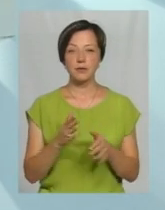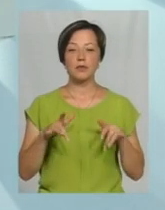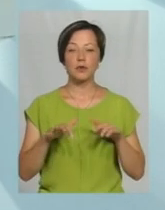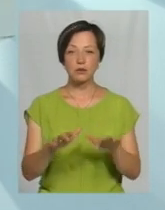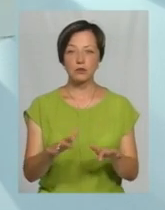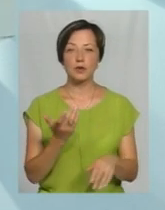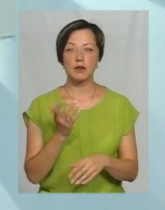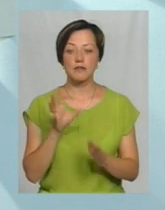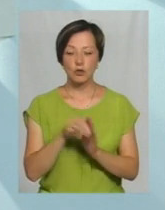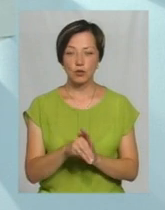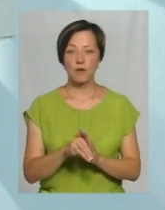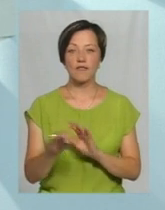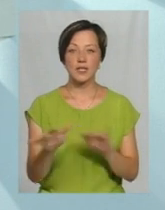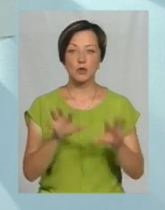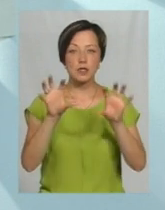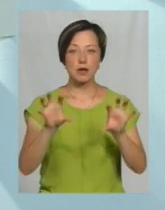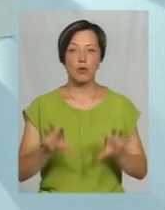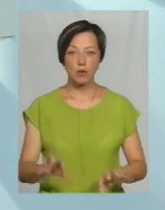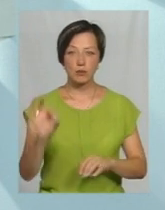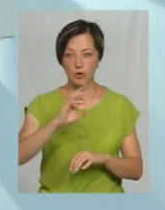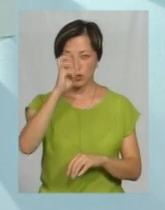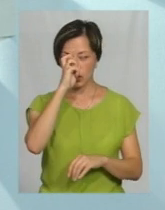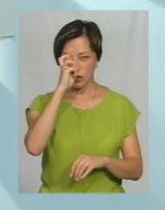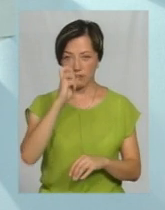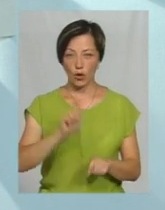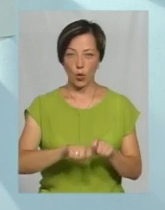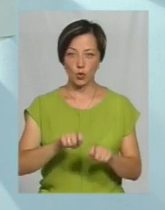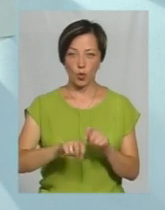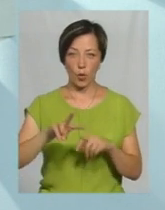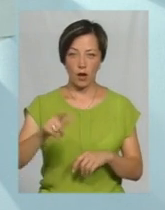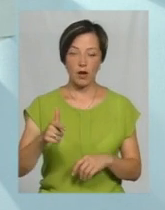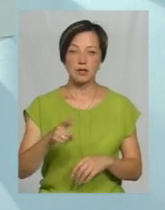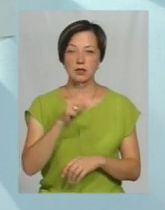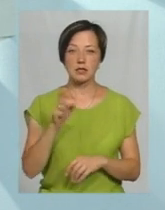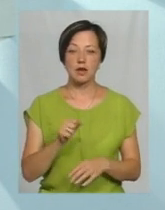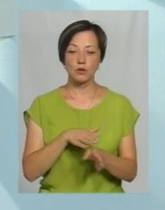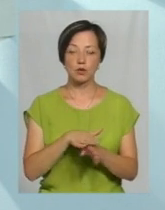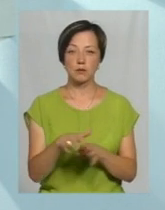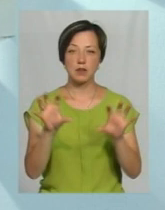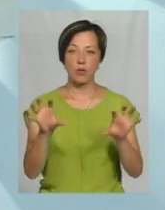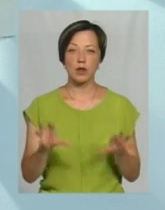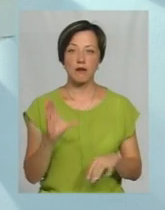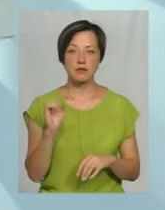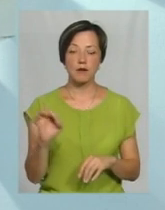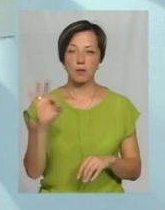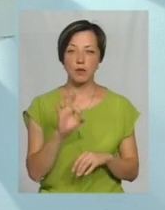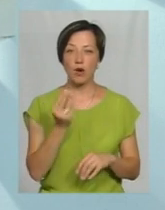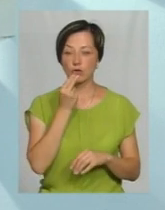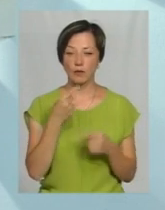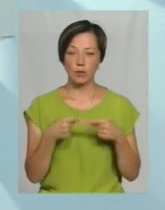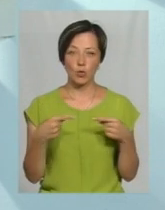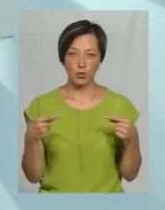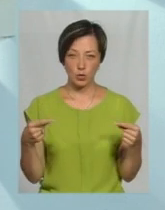війшов в дію закон про державний контроль за дотриманням законодавства про харчові